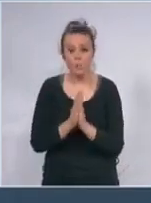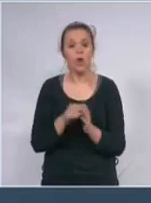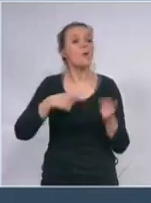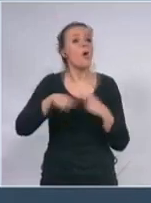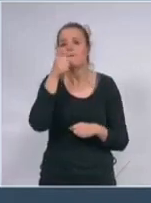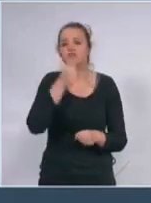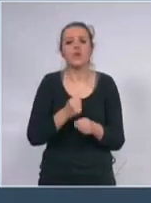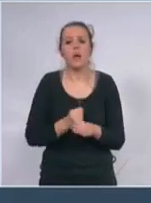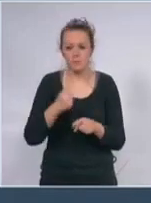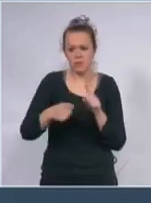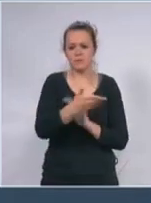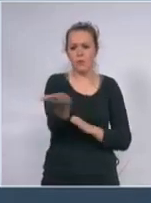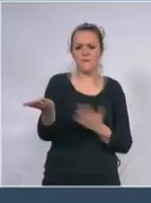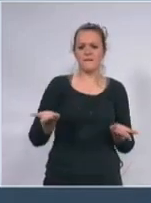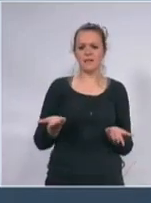vas